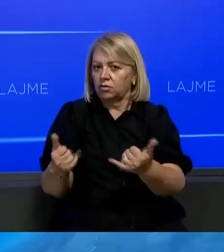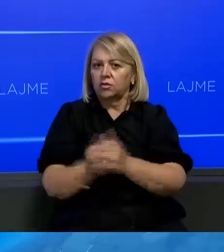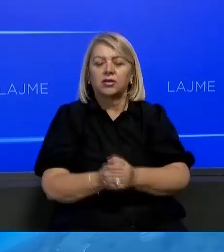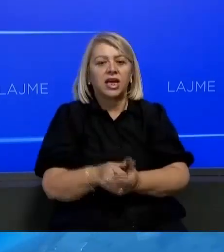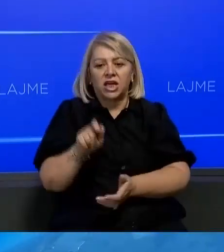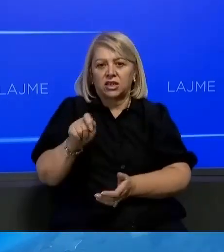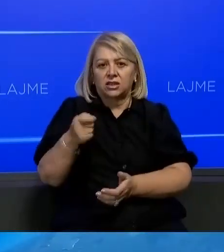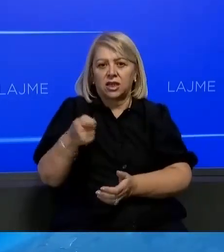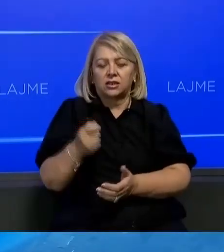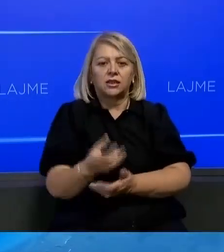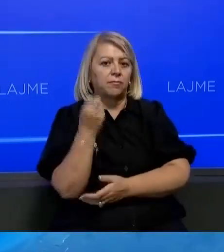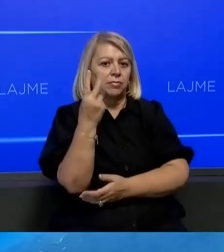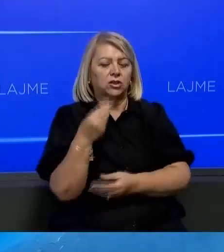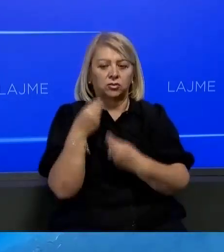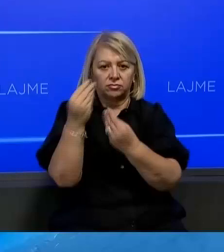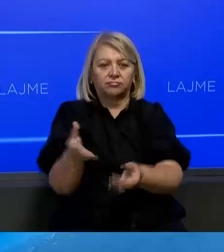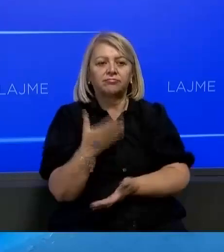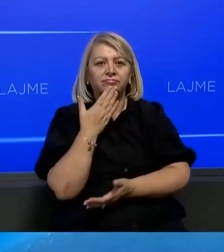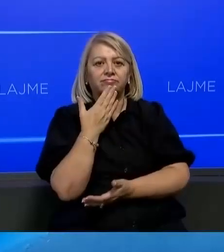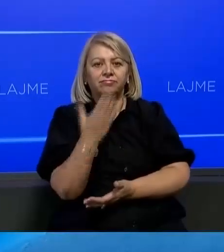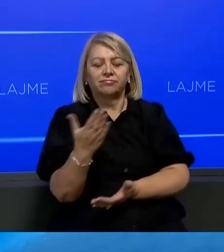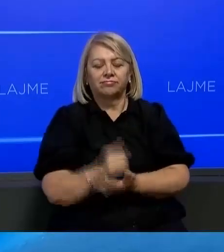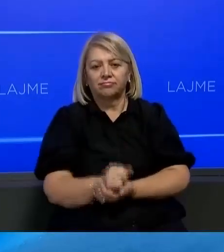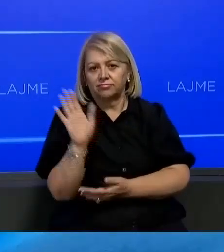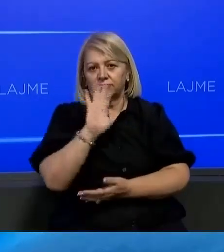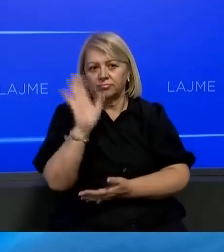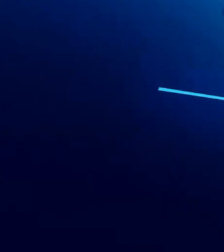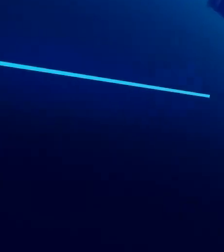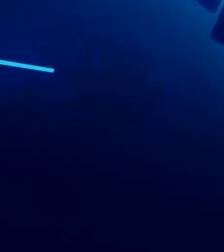qelsin e Prishtinës. Ju falendraj për vëmendjen. Miru papshim.